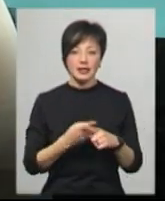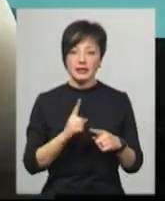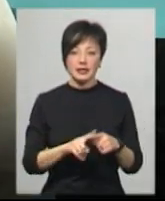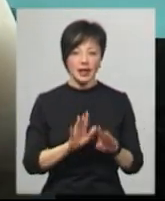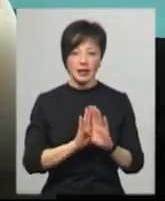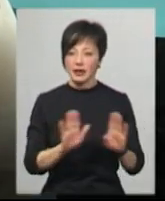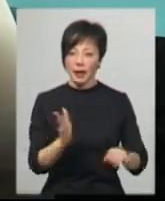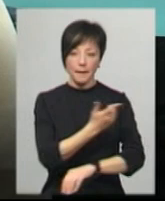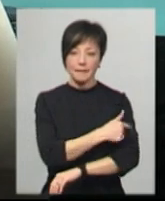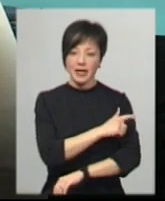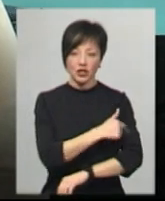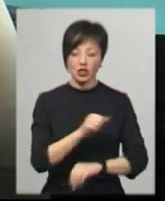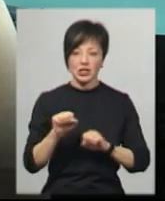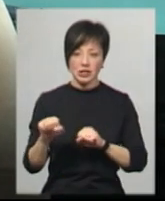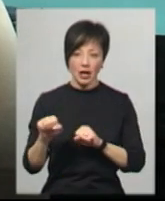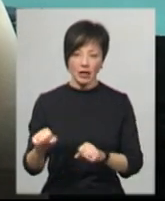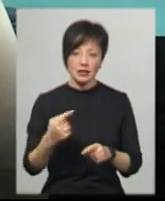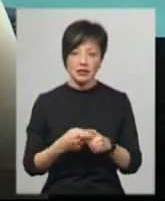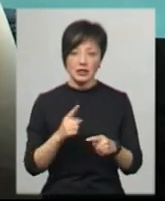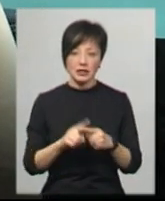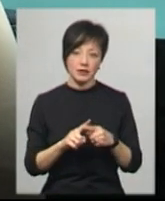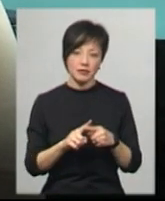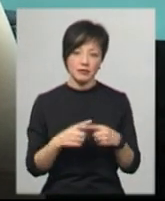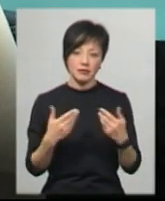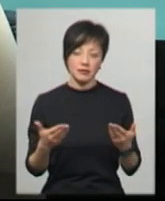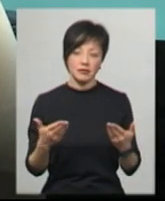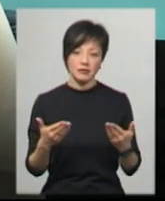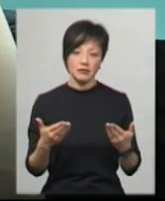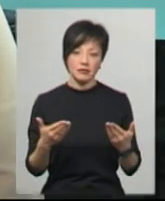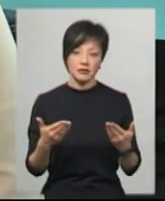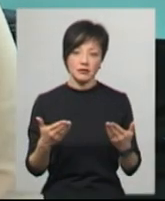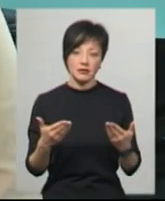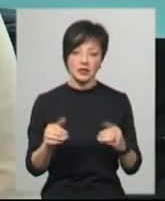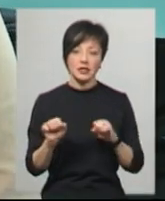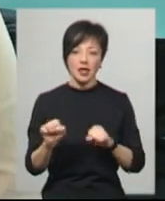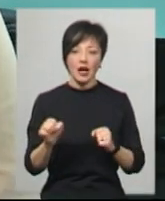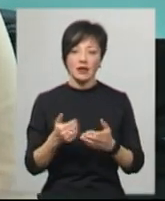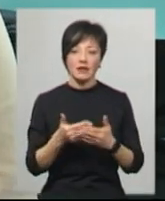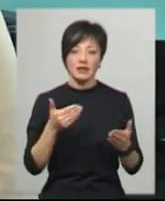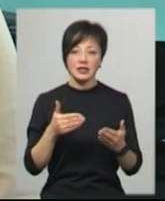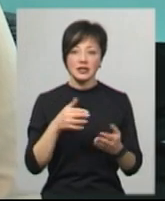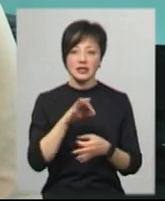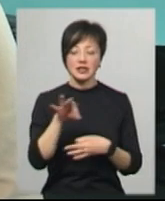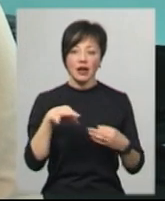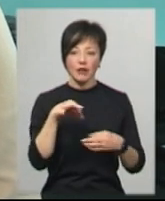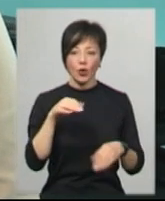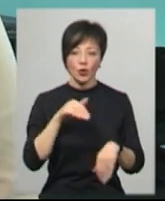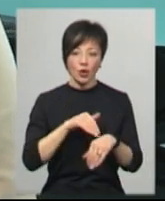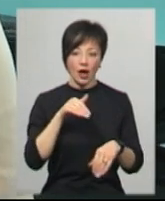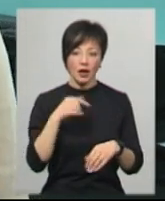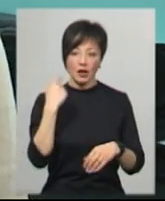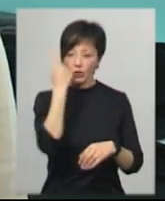медичний захист, це, так би мовити, захист від зайвого доторкання до